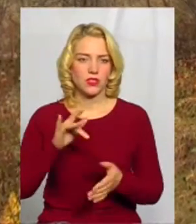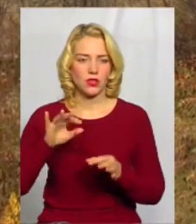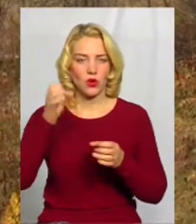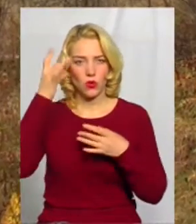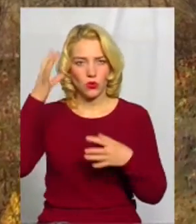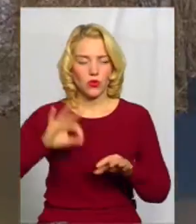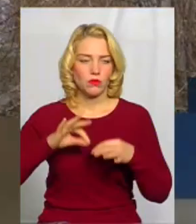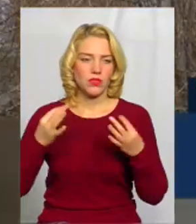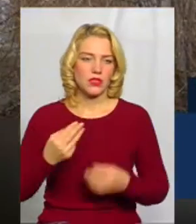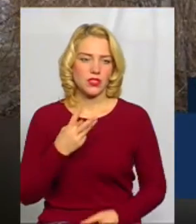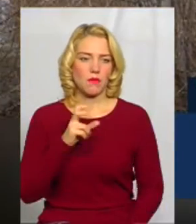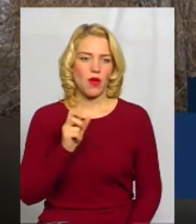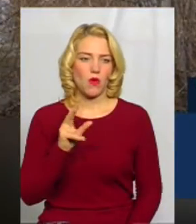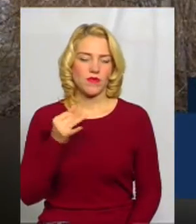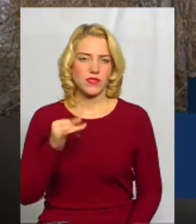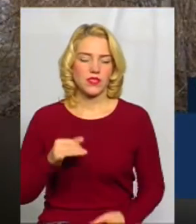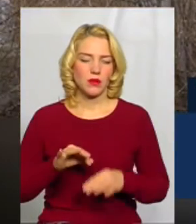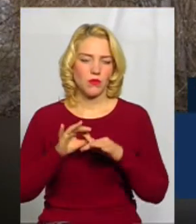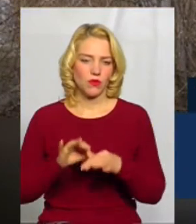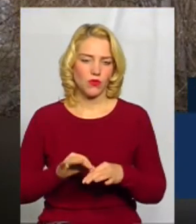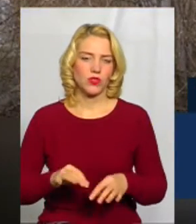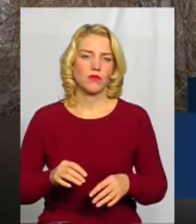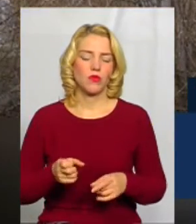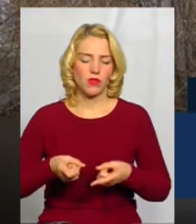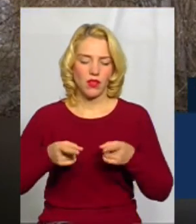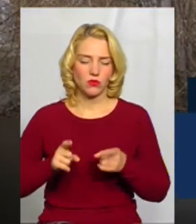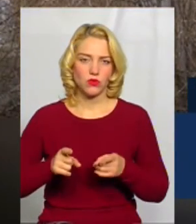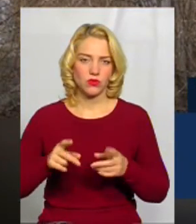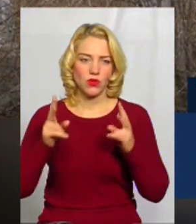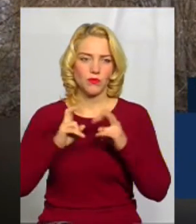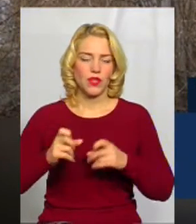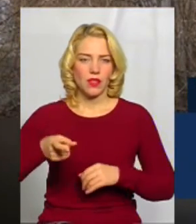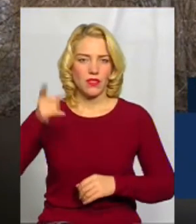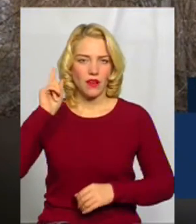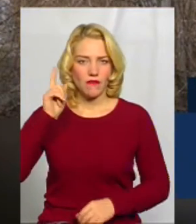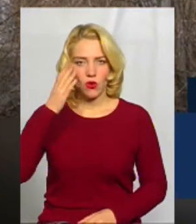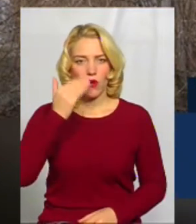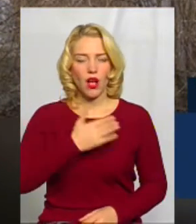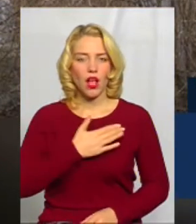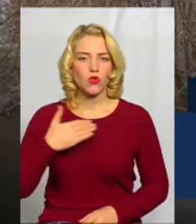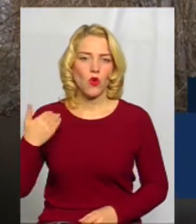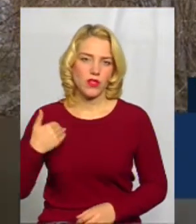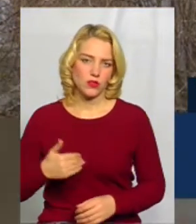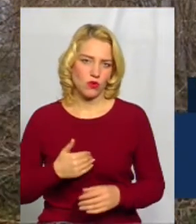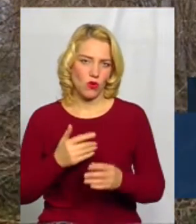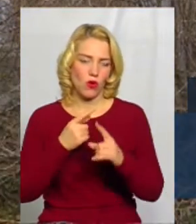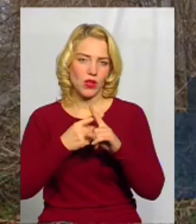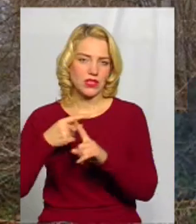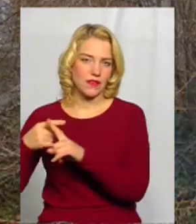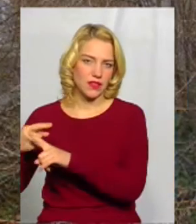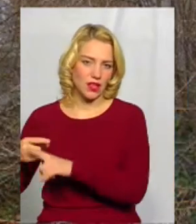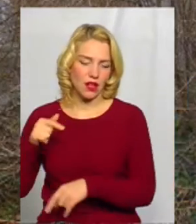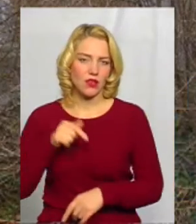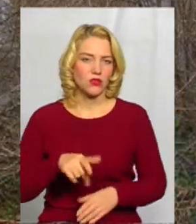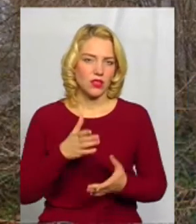Шпаковський. Ми зараз проводимо натурні обстеження давнього католицького цвинтаря. Ось тут є могила